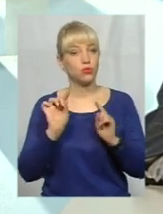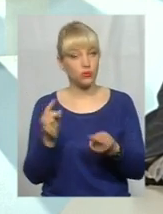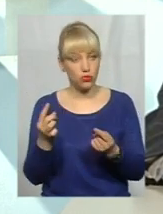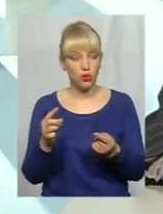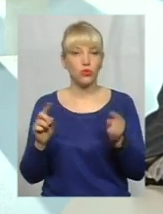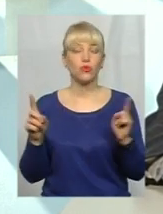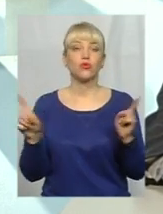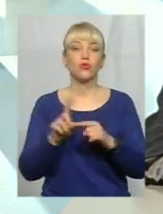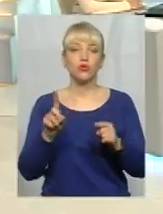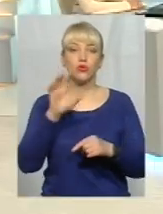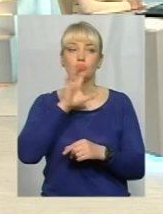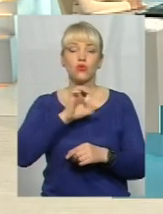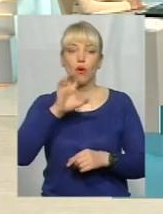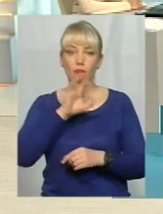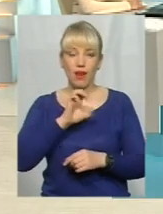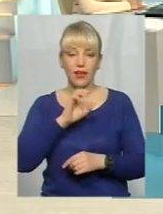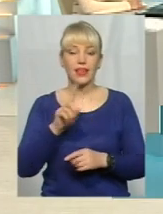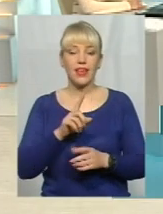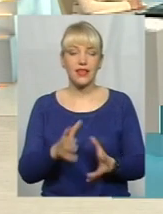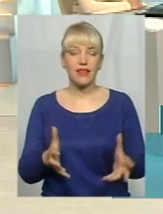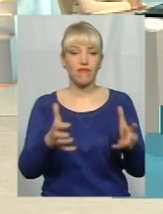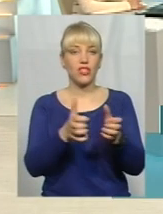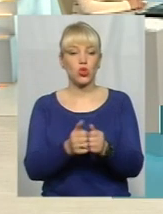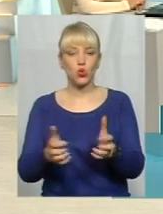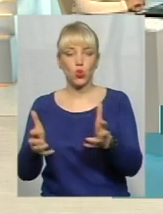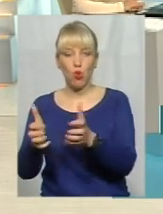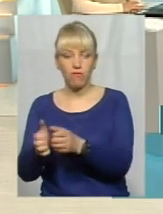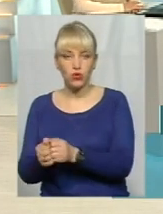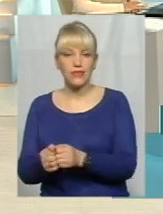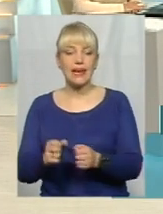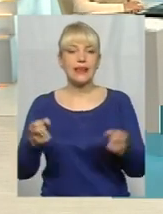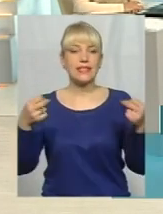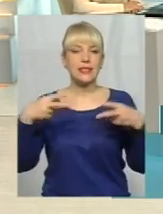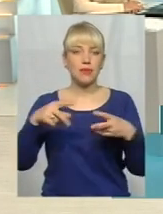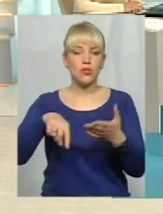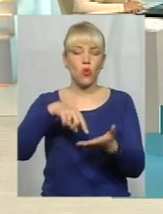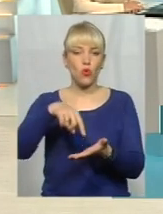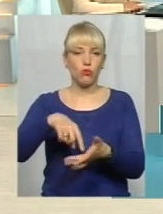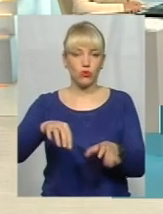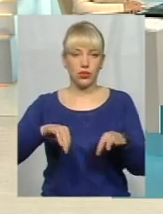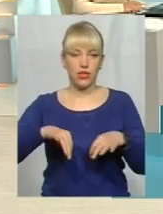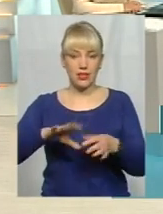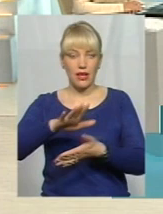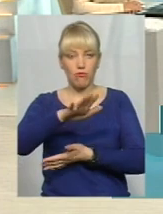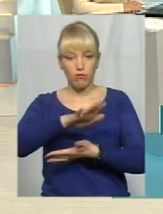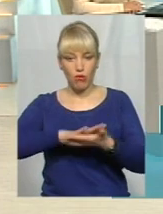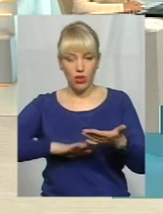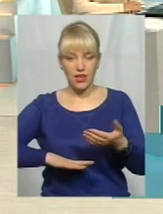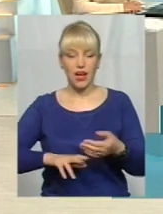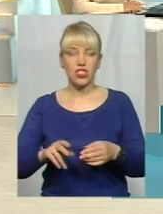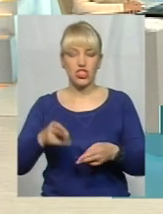собаки, які відловлюються спецкоммунтрансом і в подальшому проходять курс